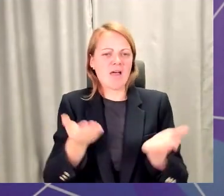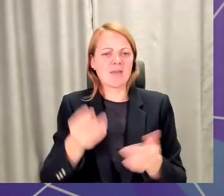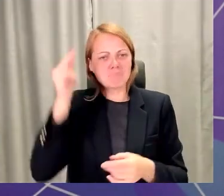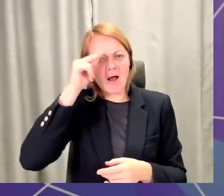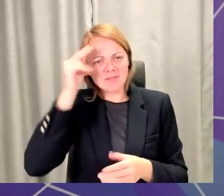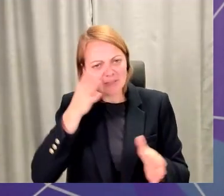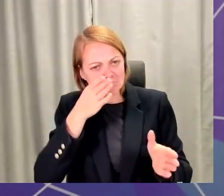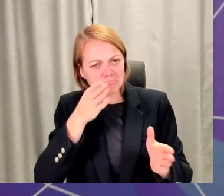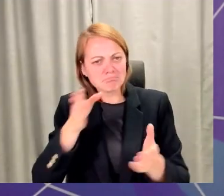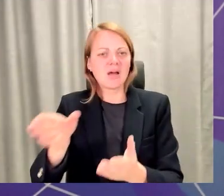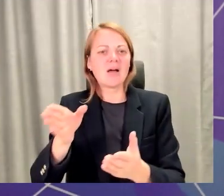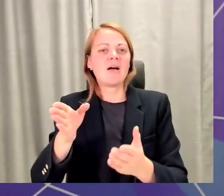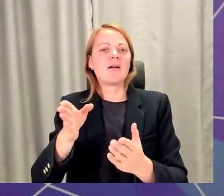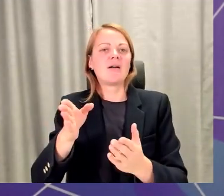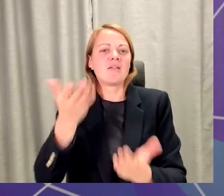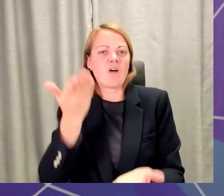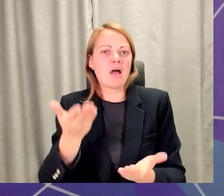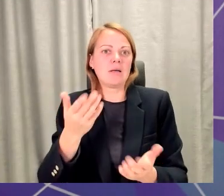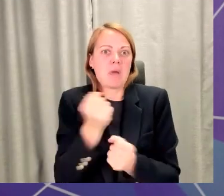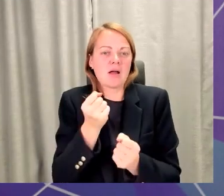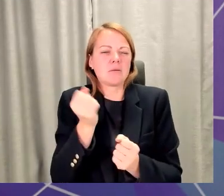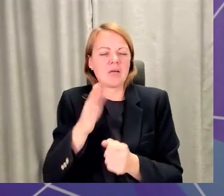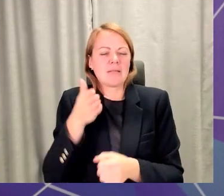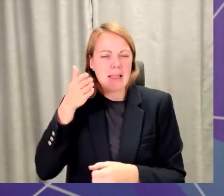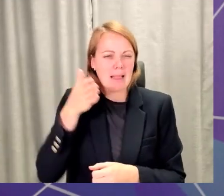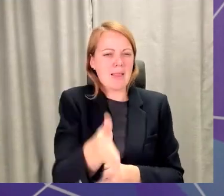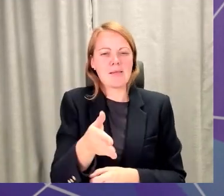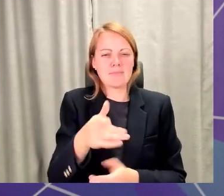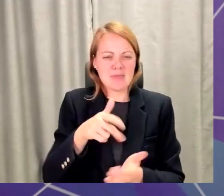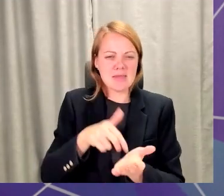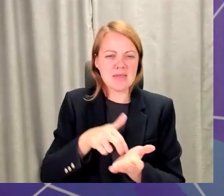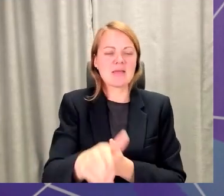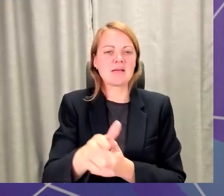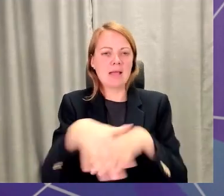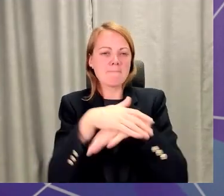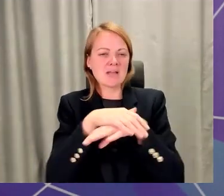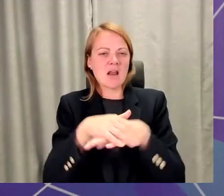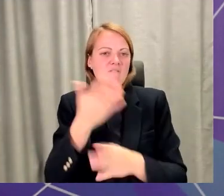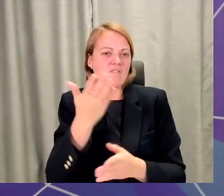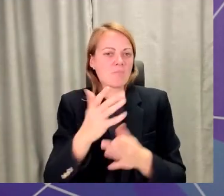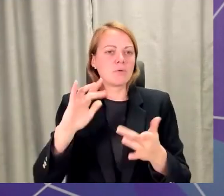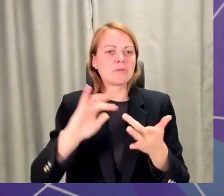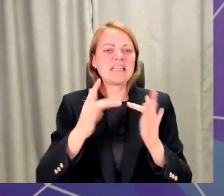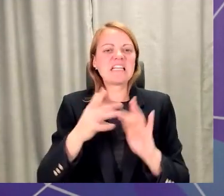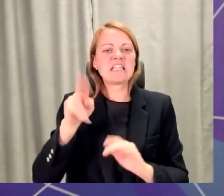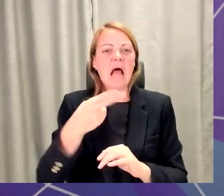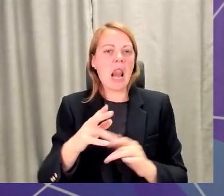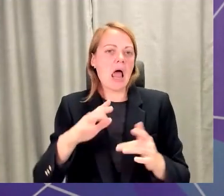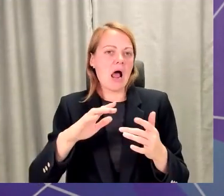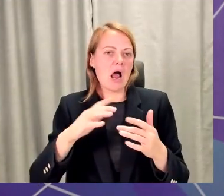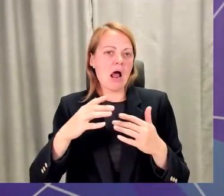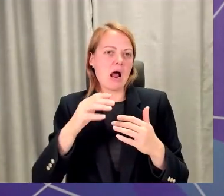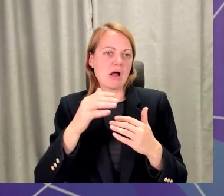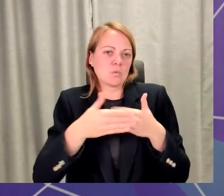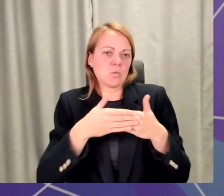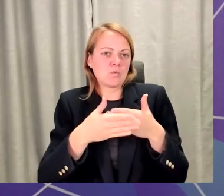tie, kur baidās ietējā sabiedrībā un satikties, un varbūt viņiem tā digitālā vida ir tuvāka. Arī, jā. Un iespējams, ka šis būs